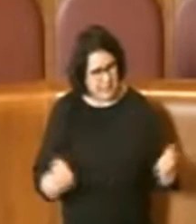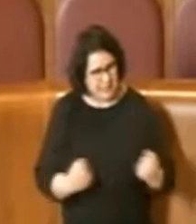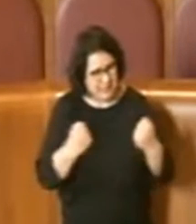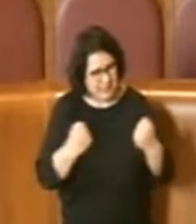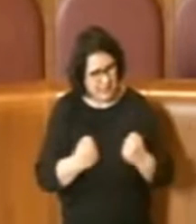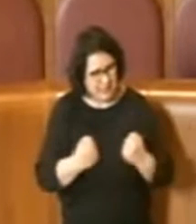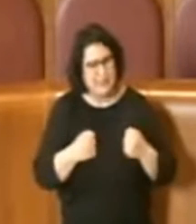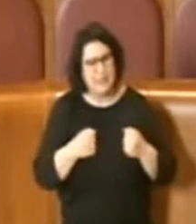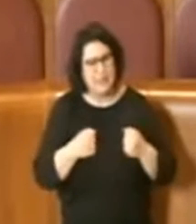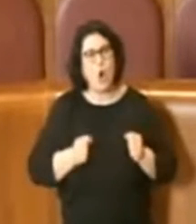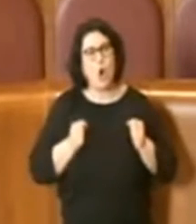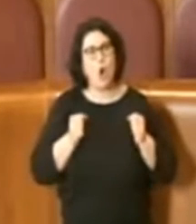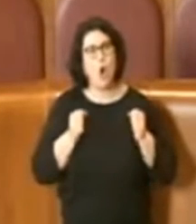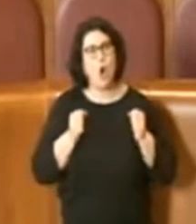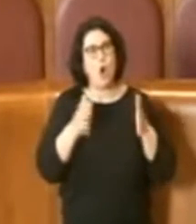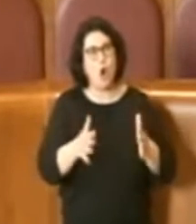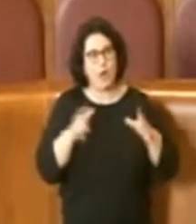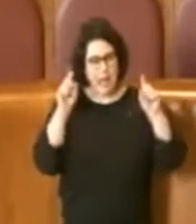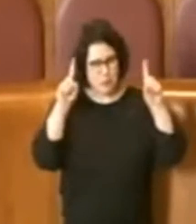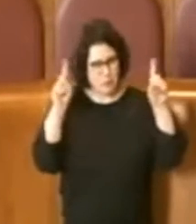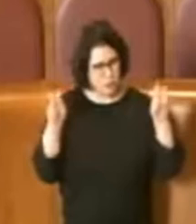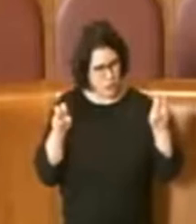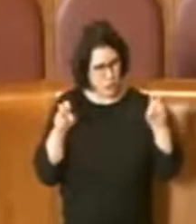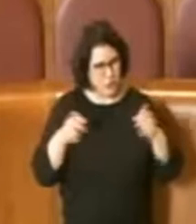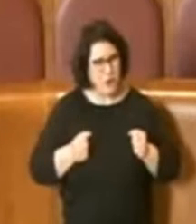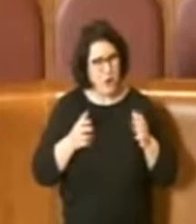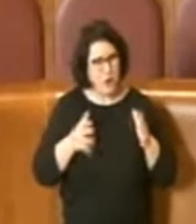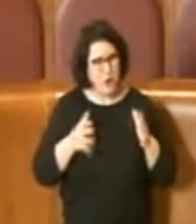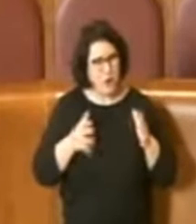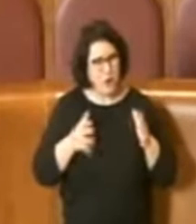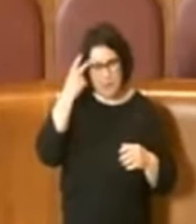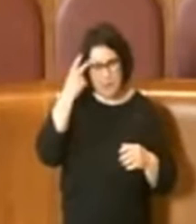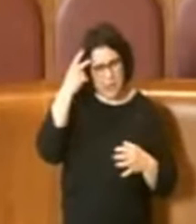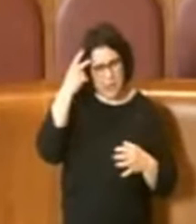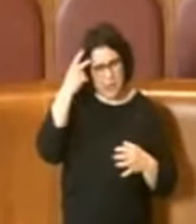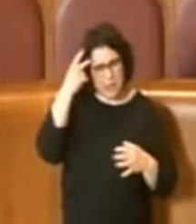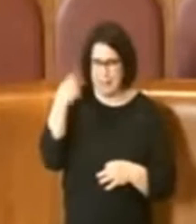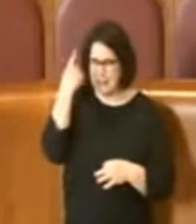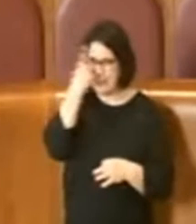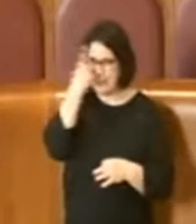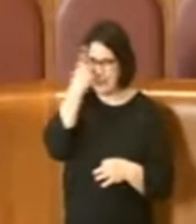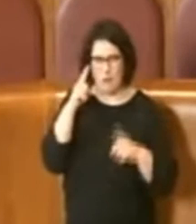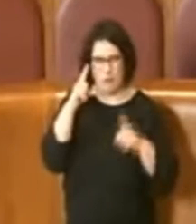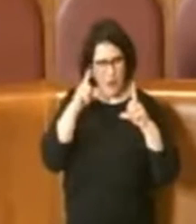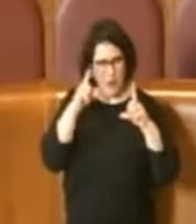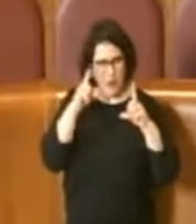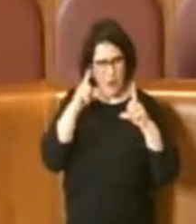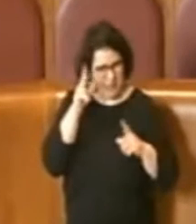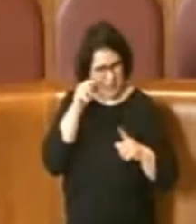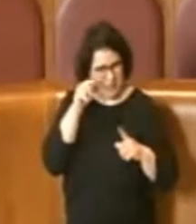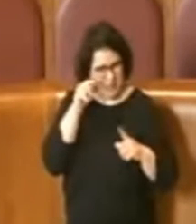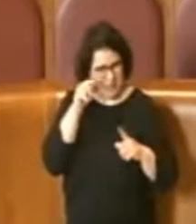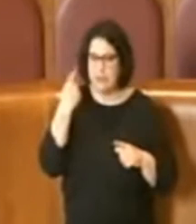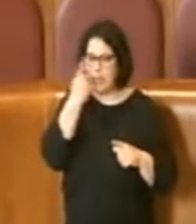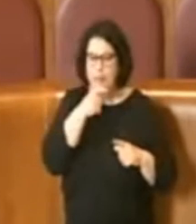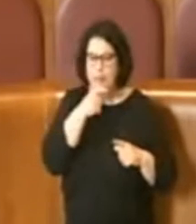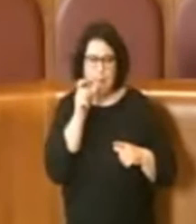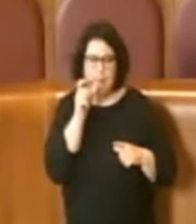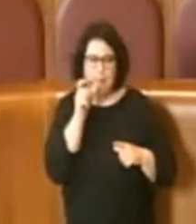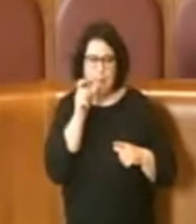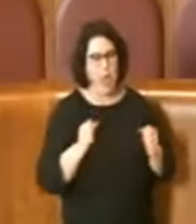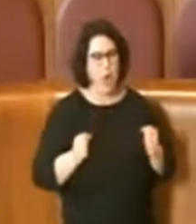parola coraggio, io ricordo un volantino con il volto di una giovane donna che scritto coraggio. Ecco, quella parolina lì